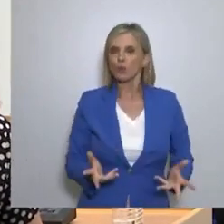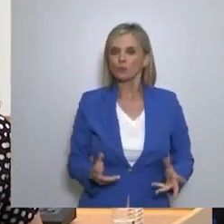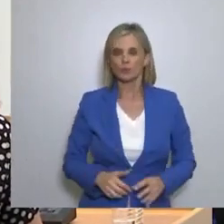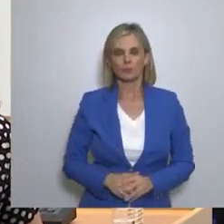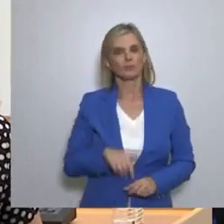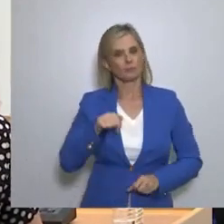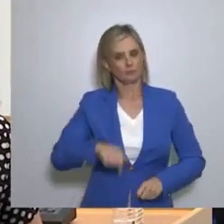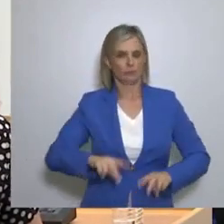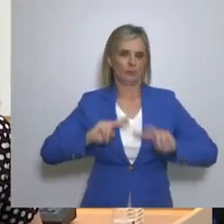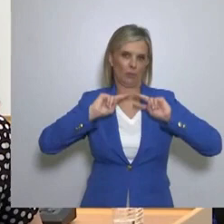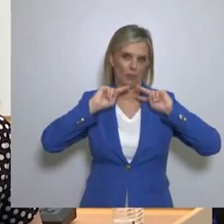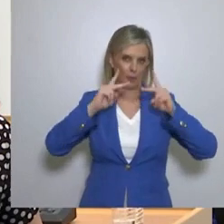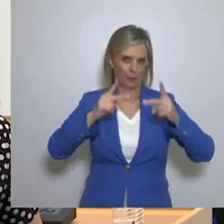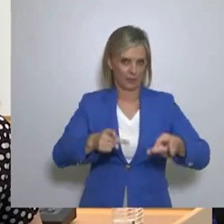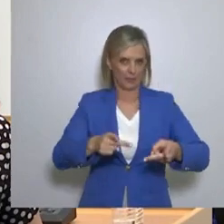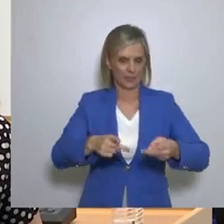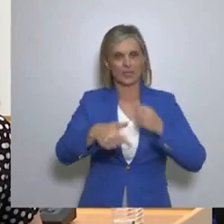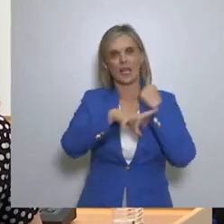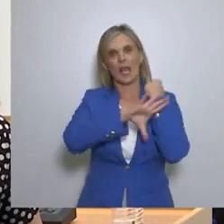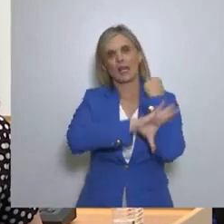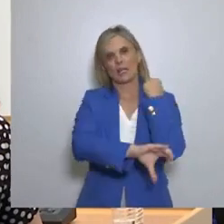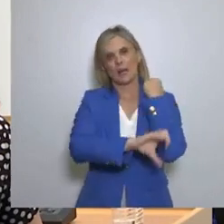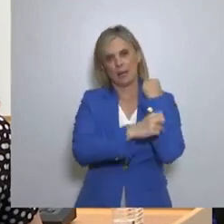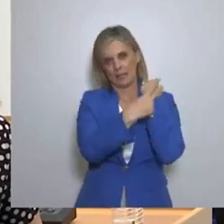ο κύριος Πλώσκας Ιωάννης Γενικός Δρωματέας